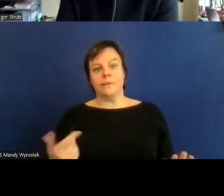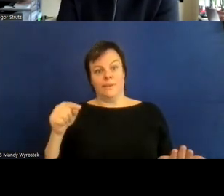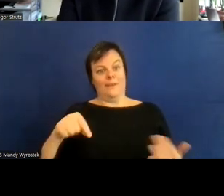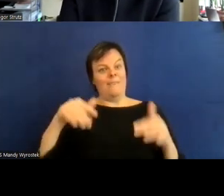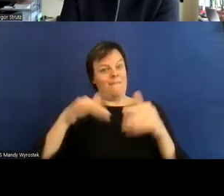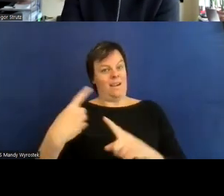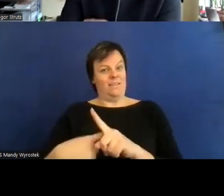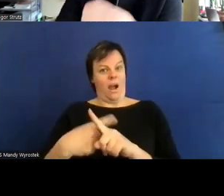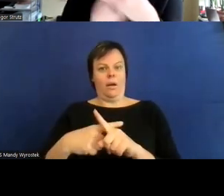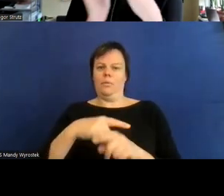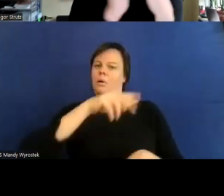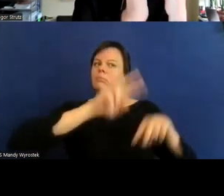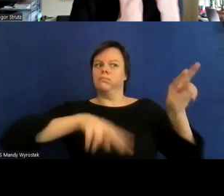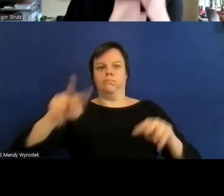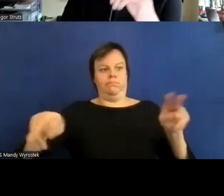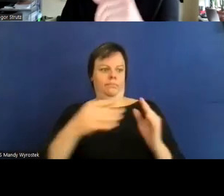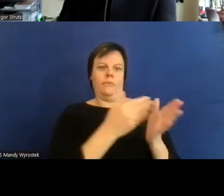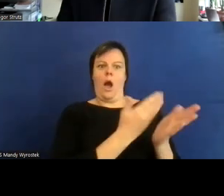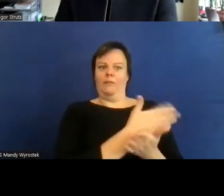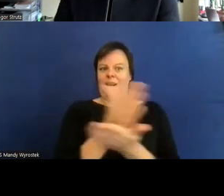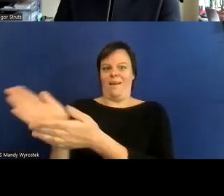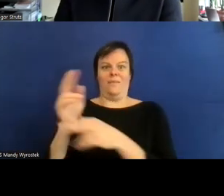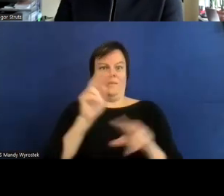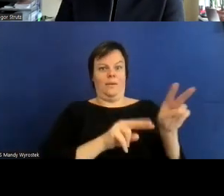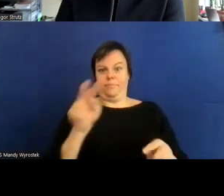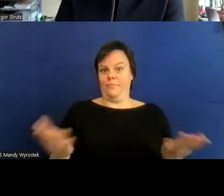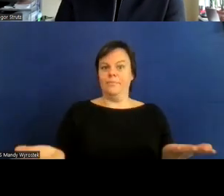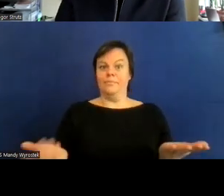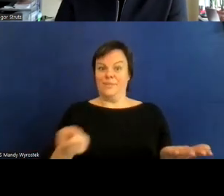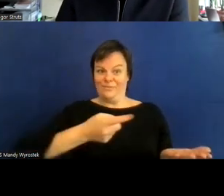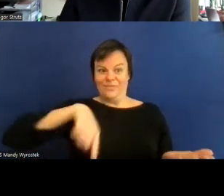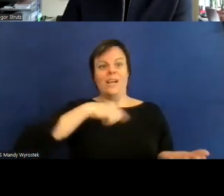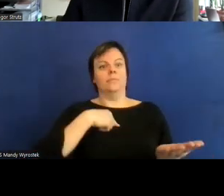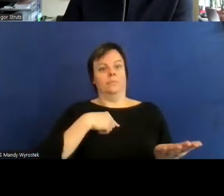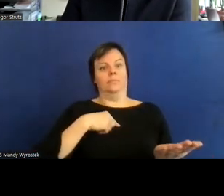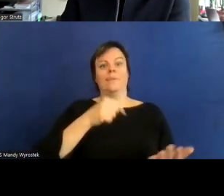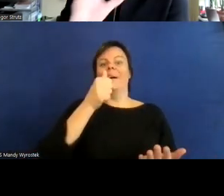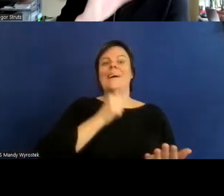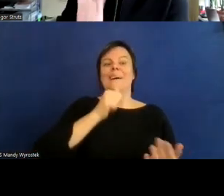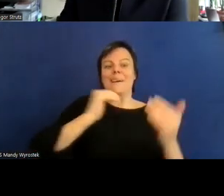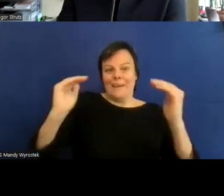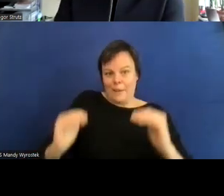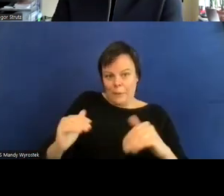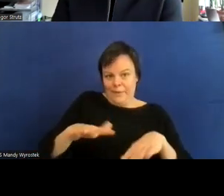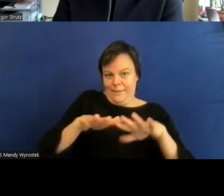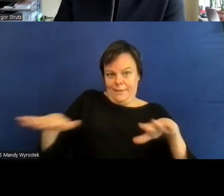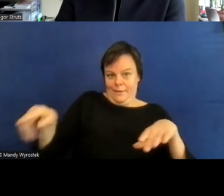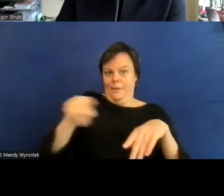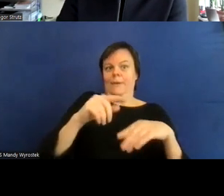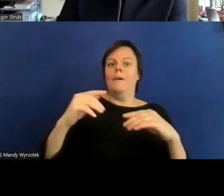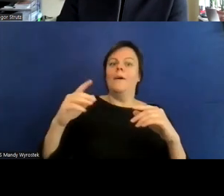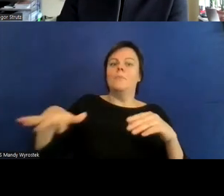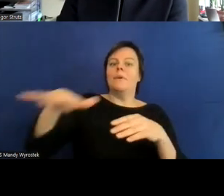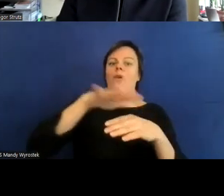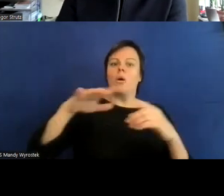dass wir einfach quasi in den jüngeren bevölkerungsschichten deutlich weniger an anteile von menschen mit behinderungen